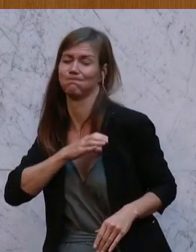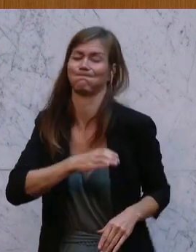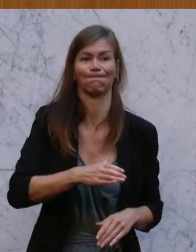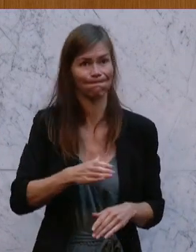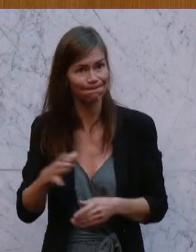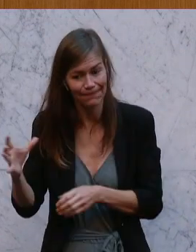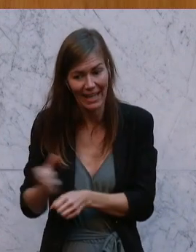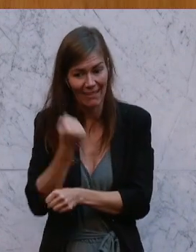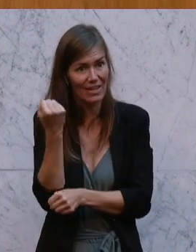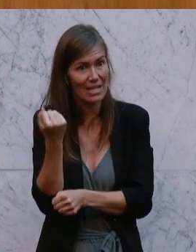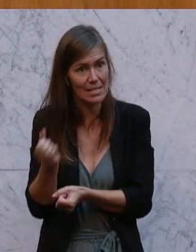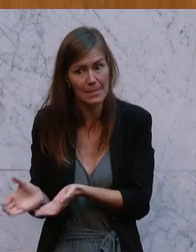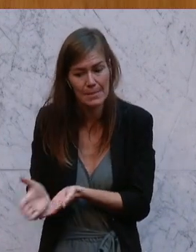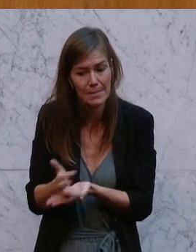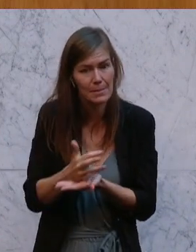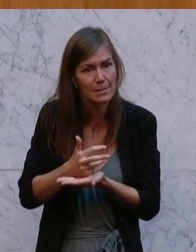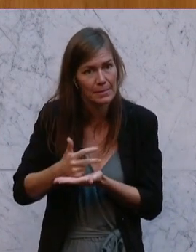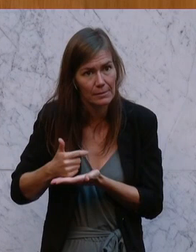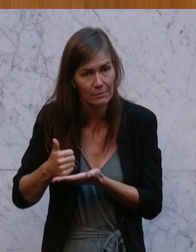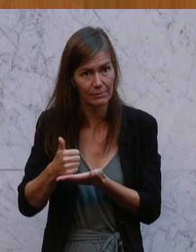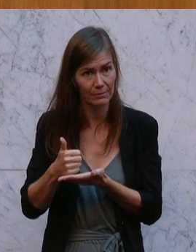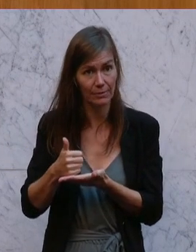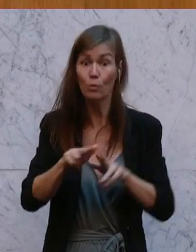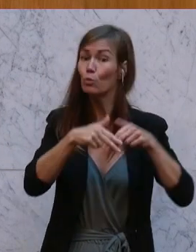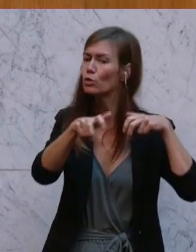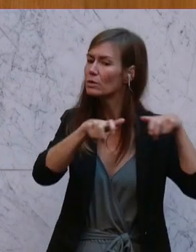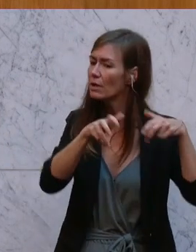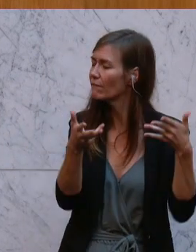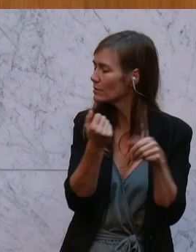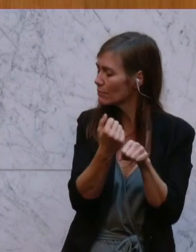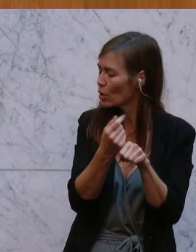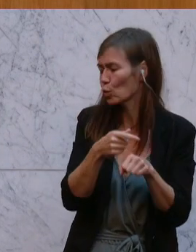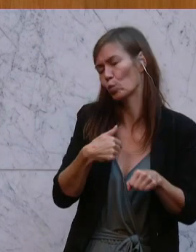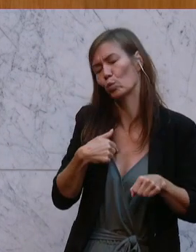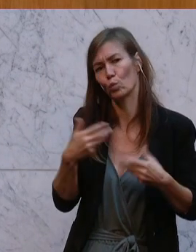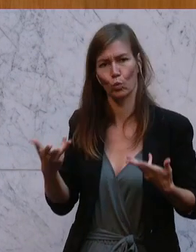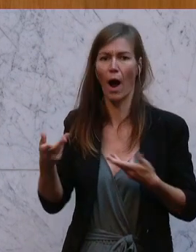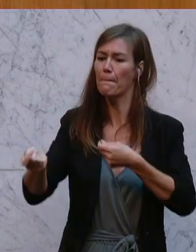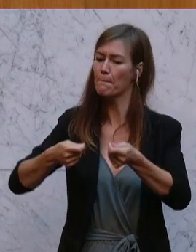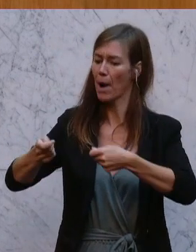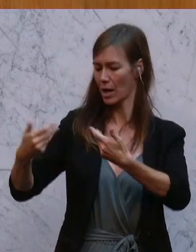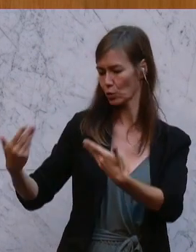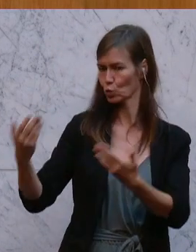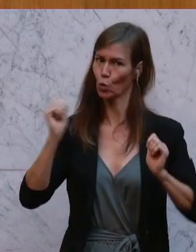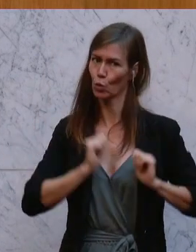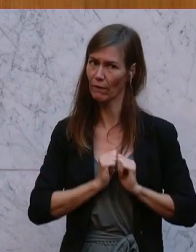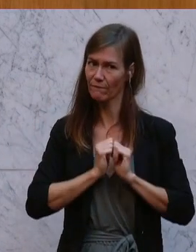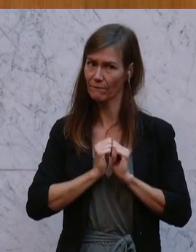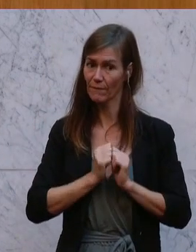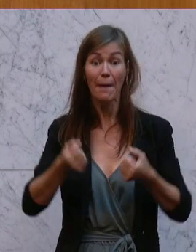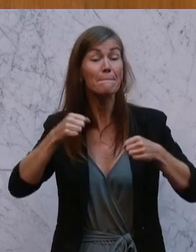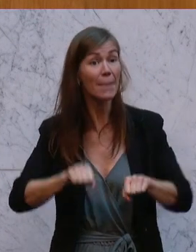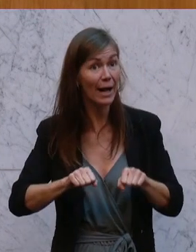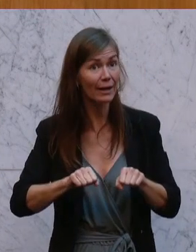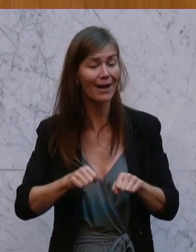Sie schaut zu, wie das passiert. Sie erklärt, das ist ja nur der Markt. Was machen die Banken? Die Banken erhöhen die